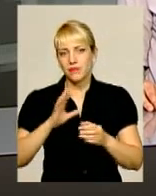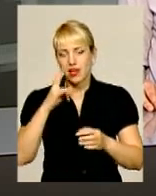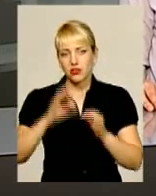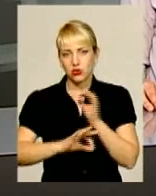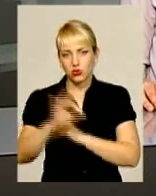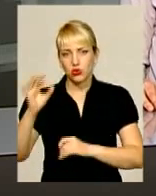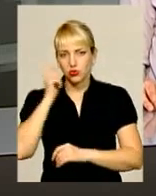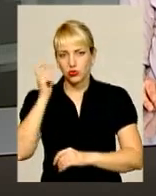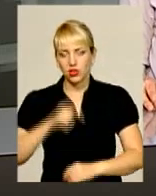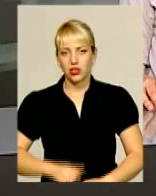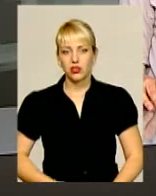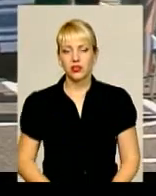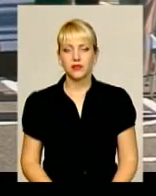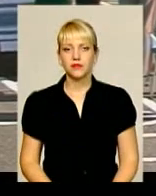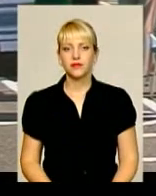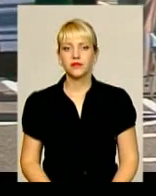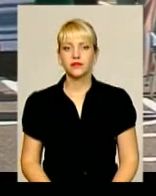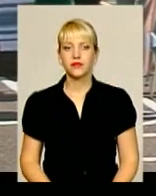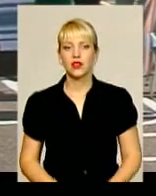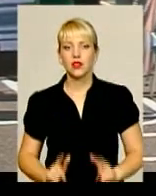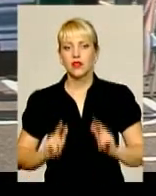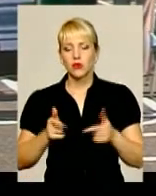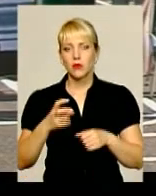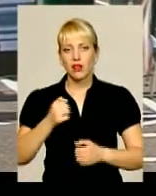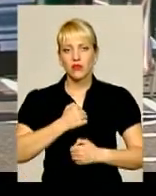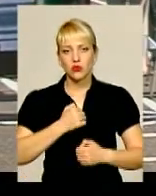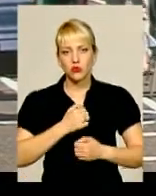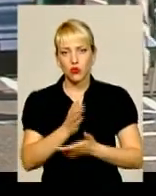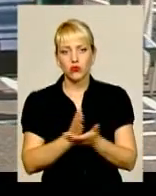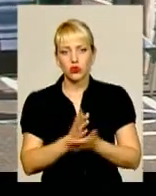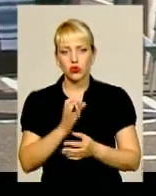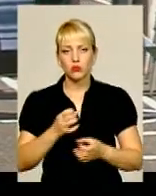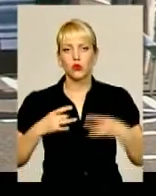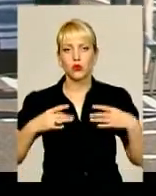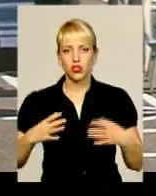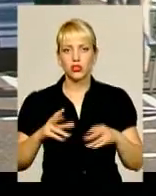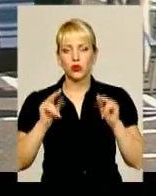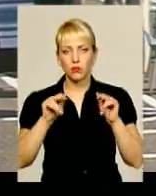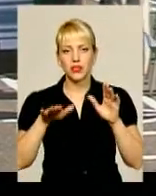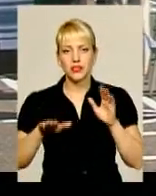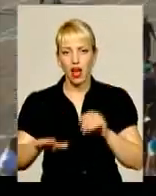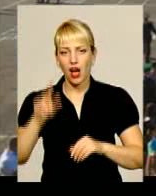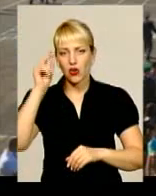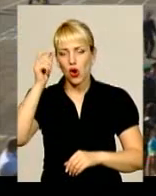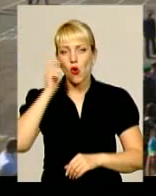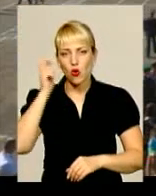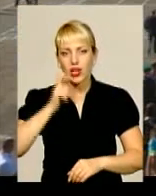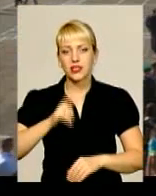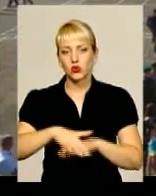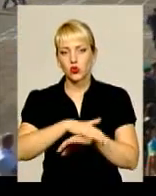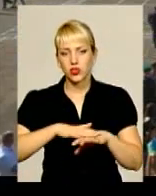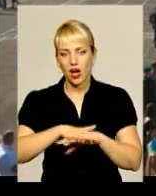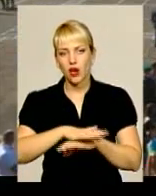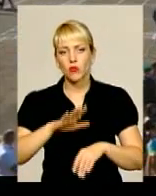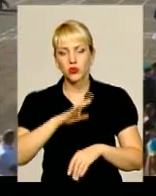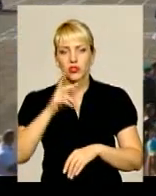кордони України. Вступаю на військову службу і урочисто присягаю українському народові завжди